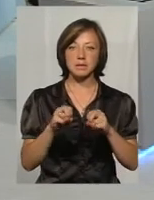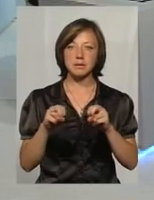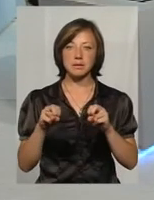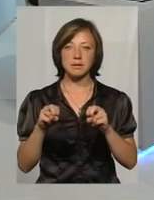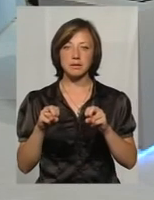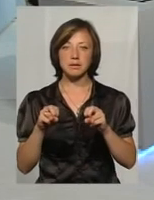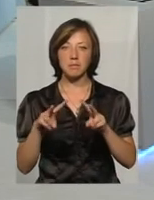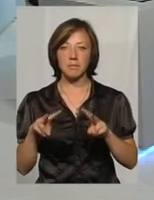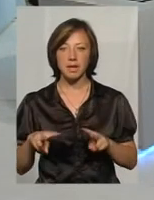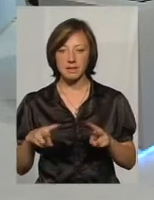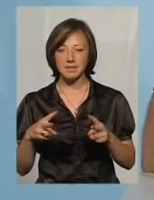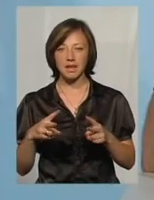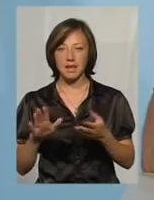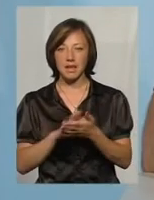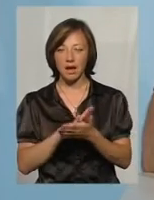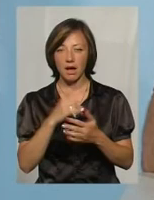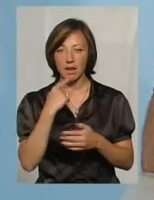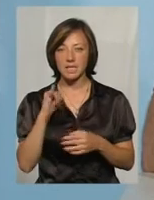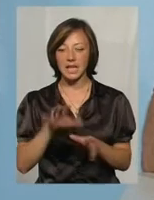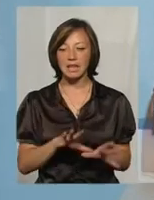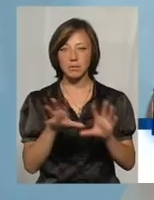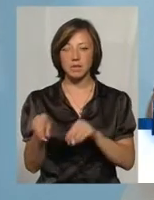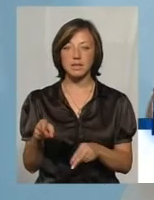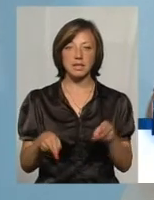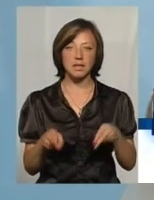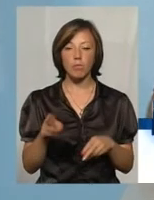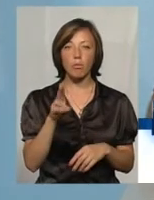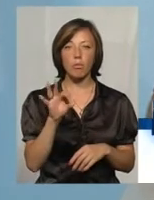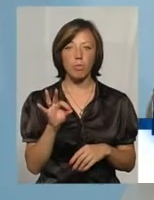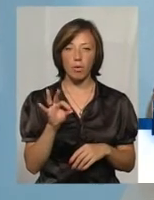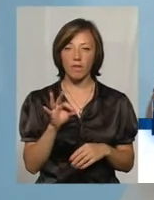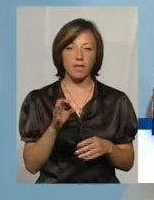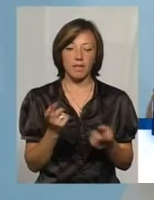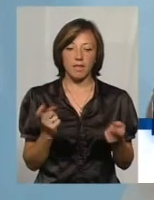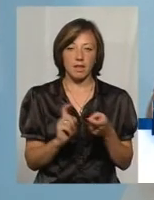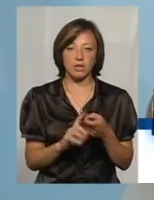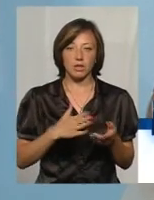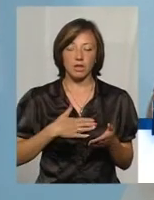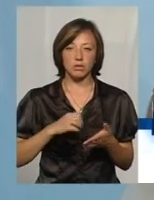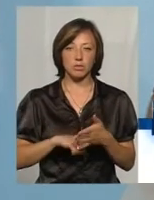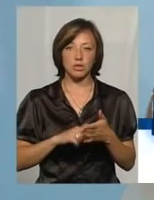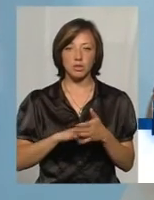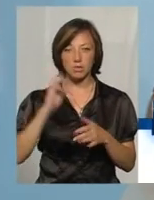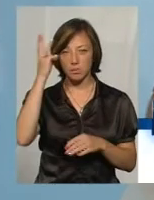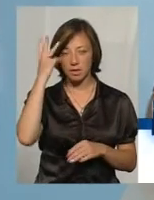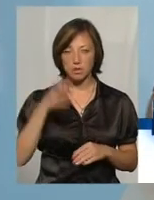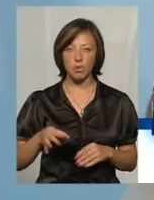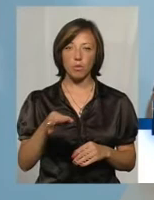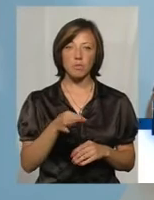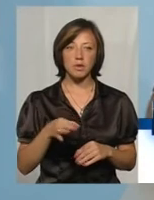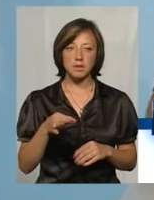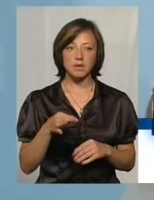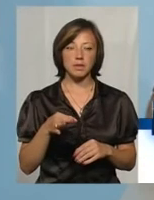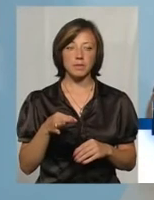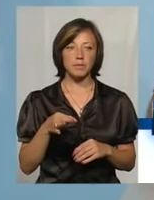і трансплантація нирків. По незалежних від нас лікарів причин, в Хмельницькій області нашли